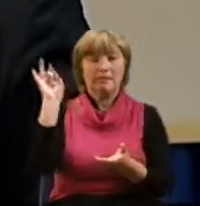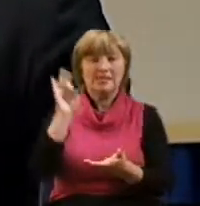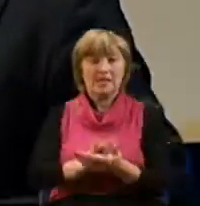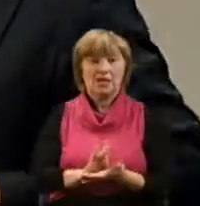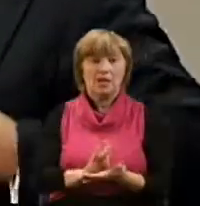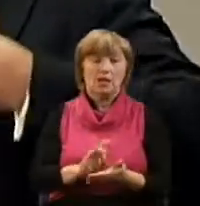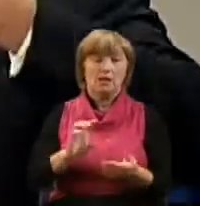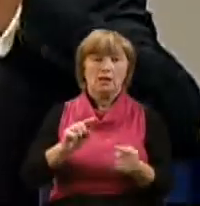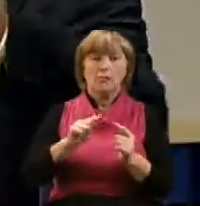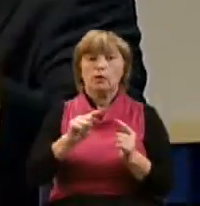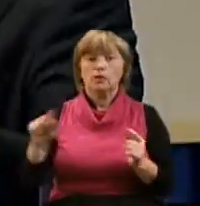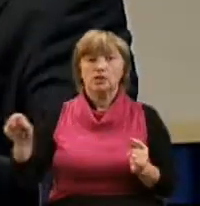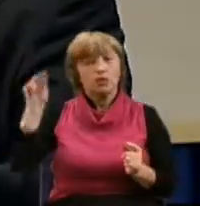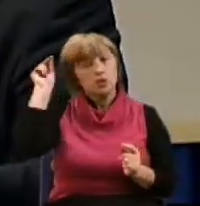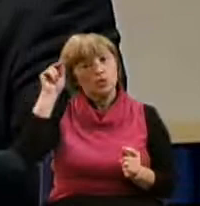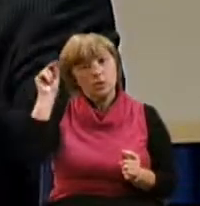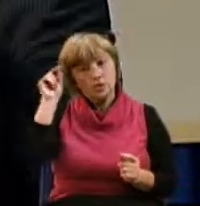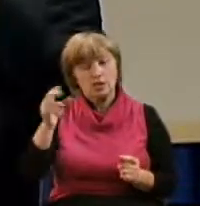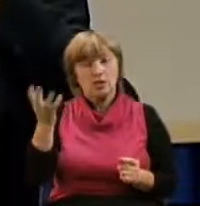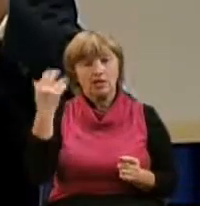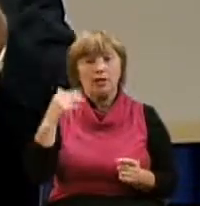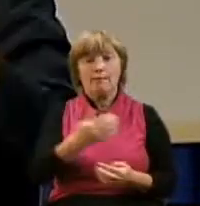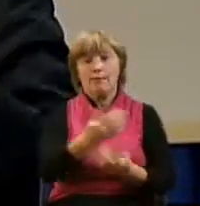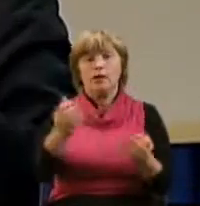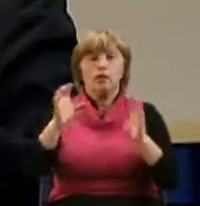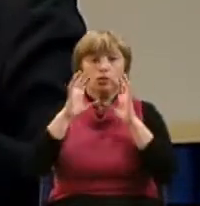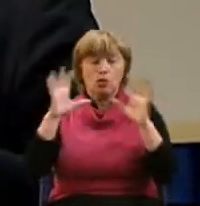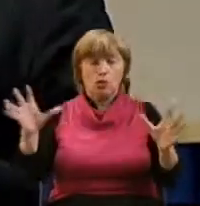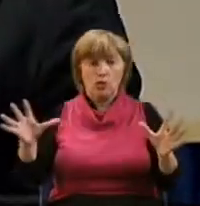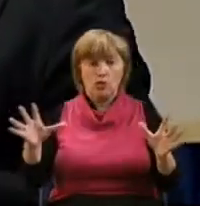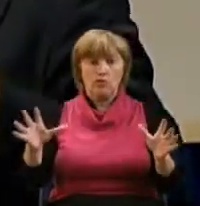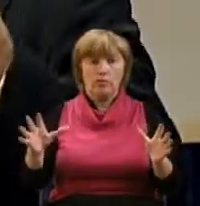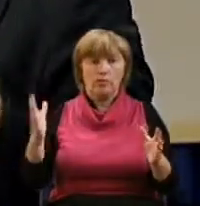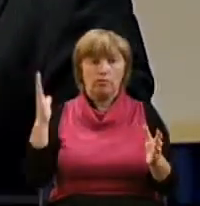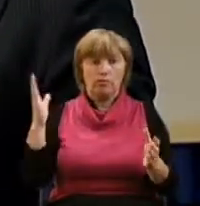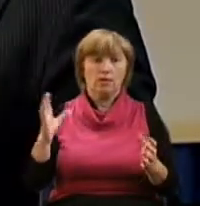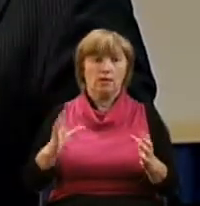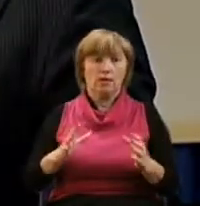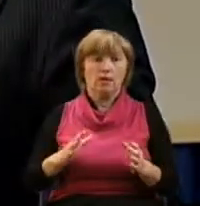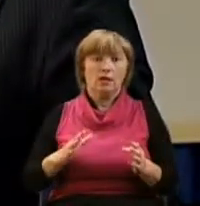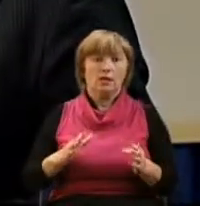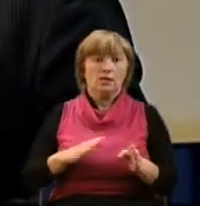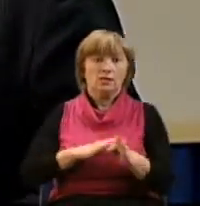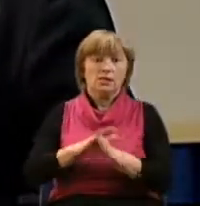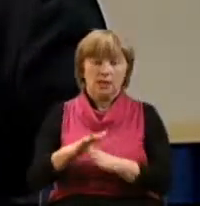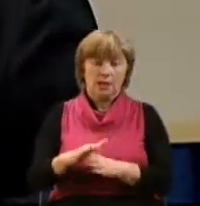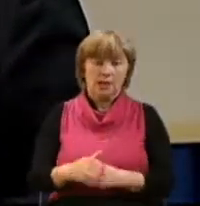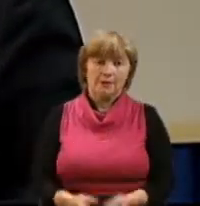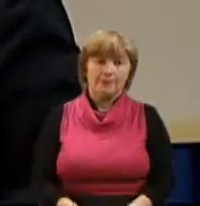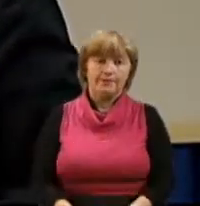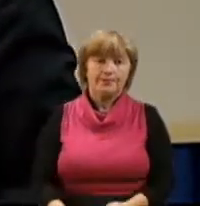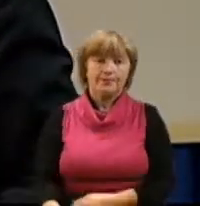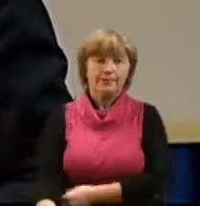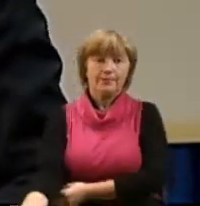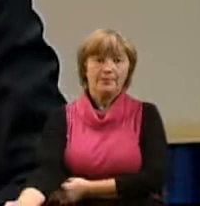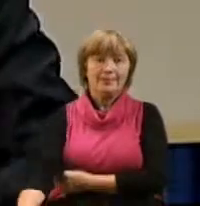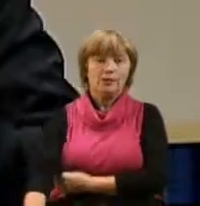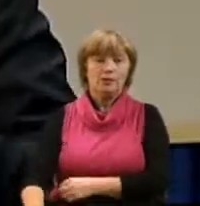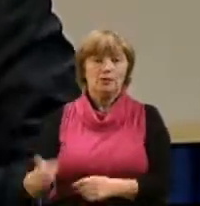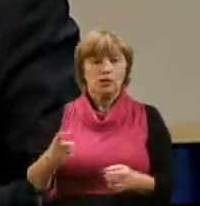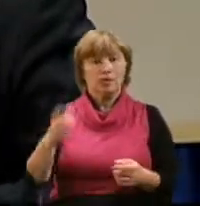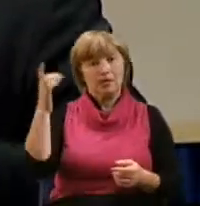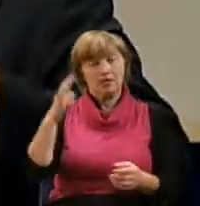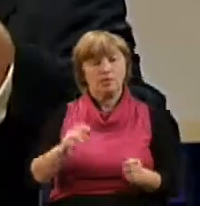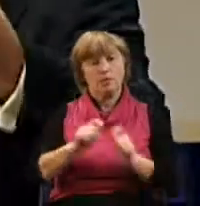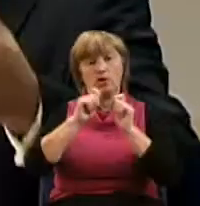процесс ученичества, когда мы духовно становились все более зрелыми, когда Господь открывал бы нам все